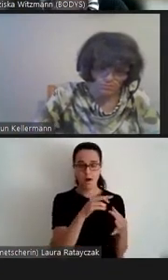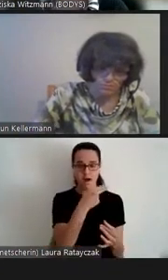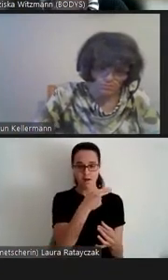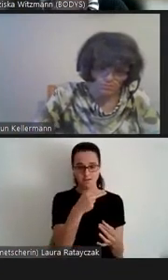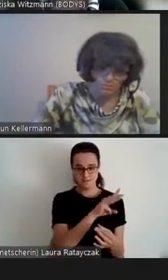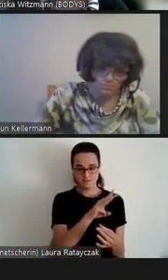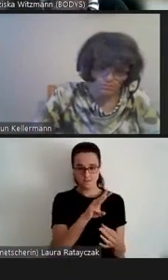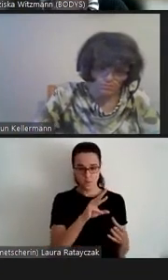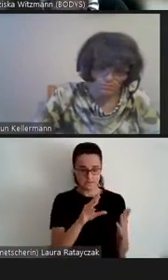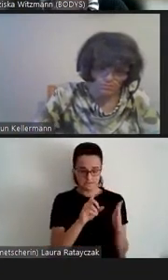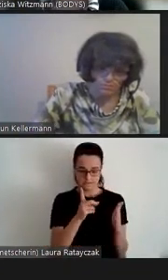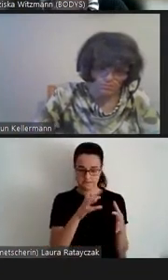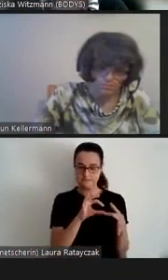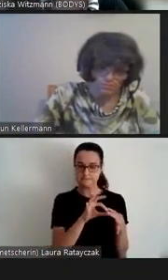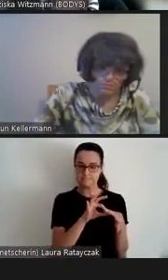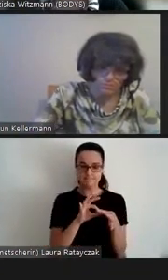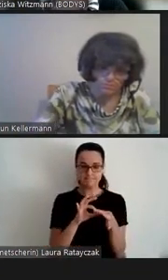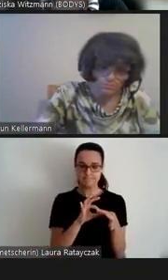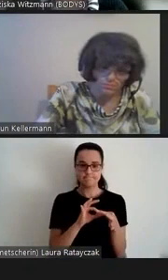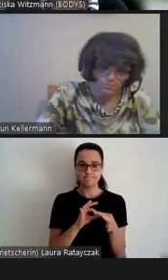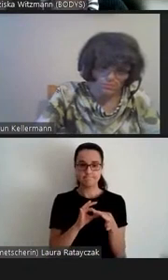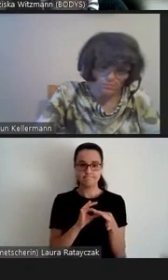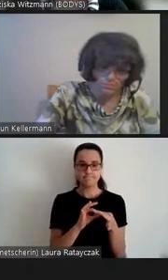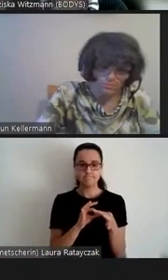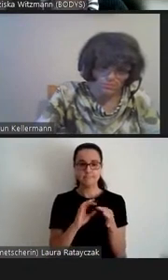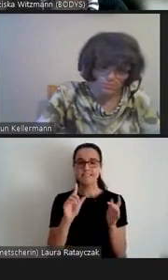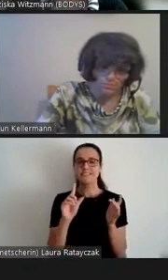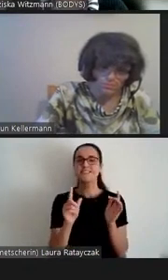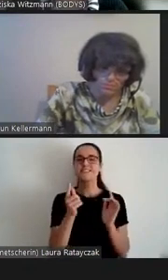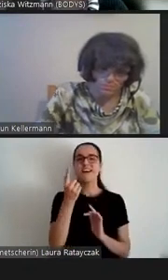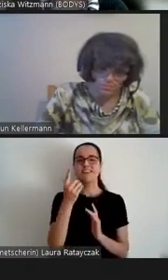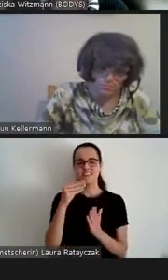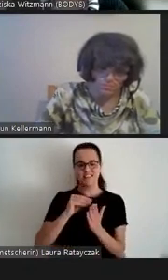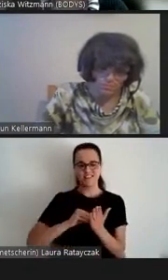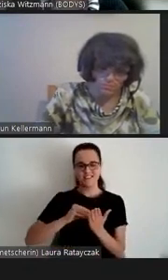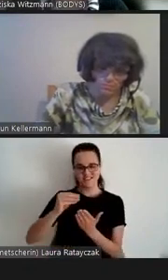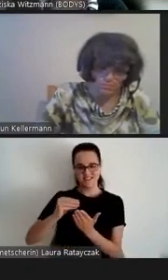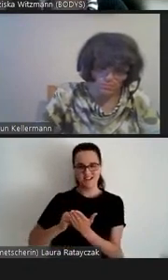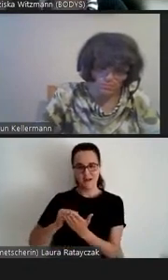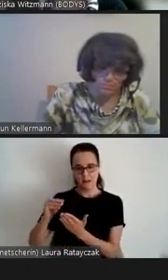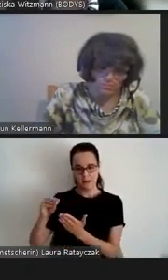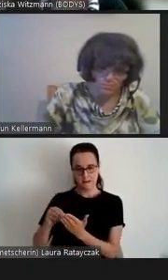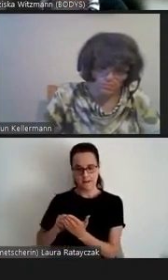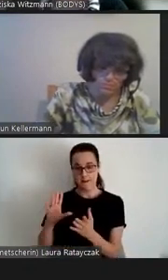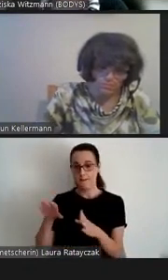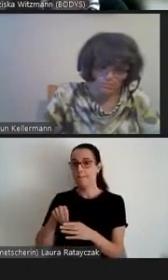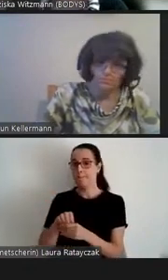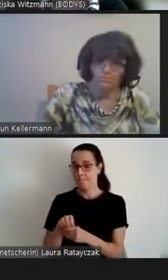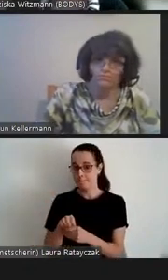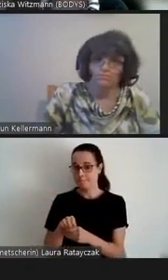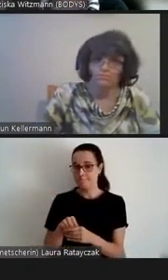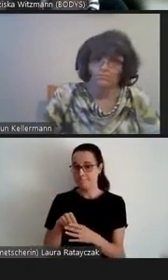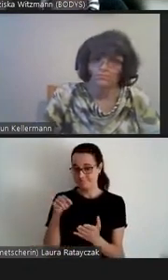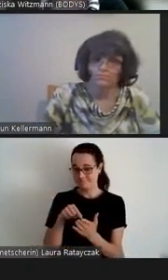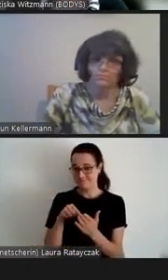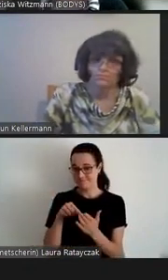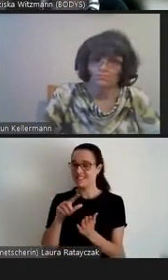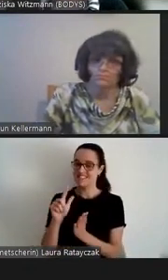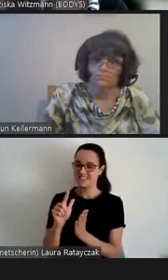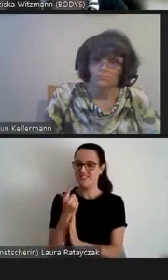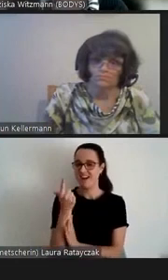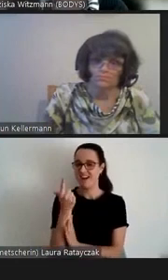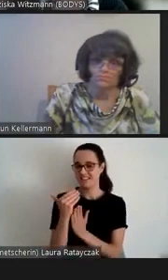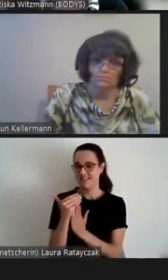ist allerdings seine zweite Liste. Und das ist die Liste, die nun